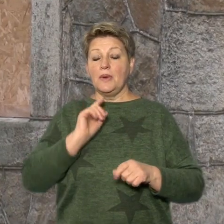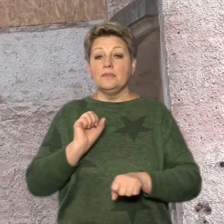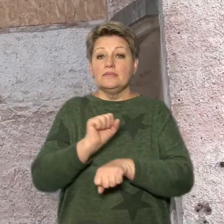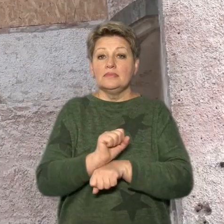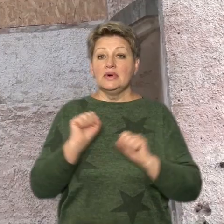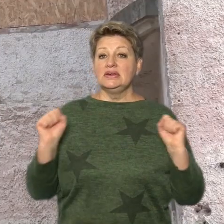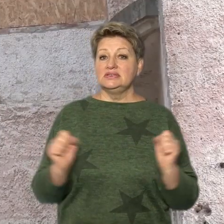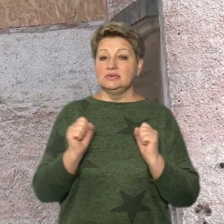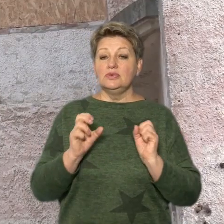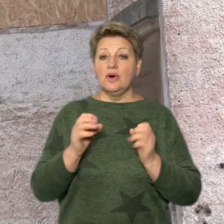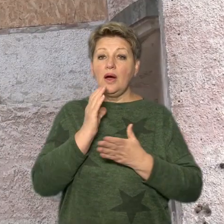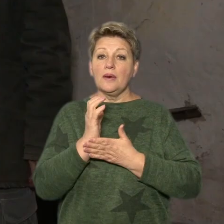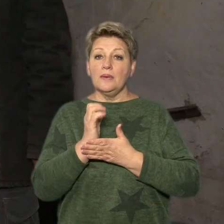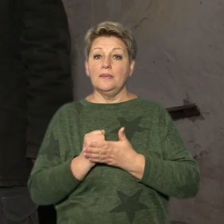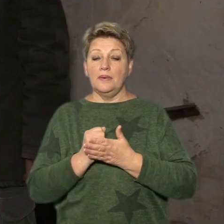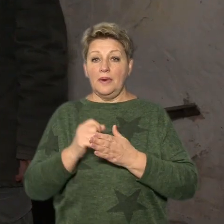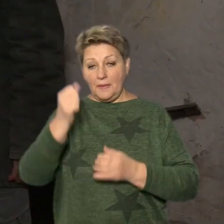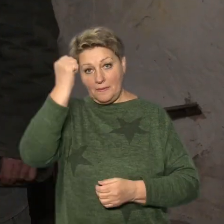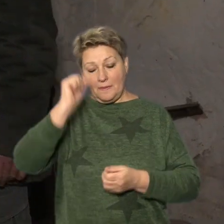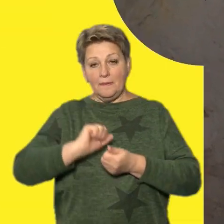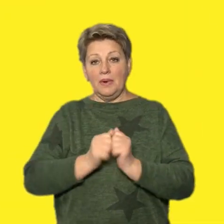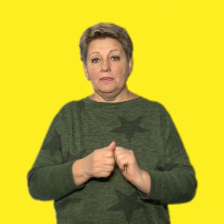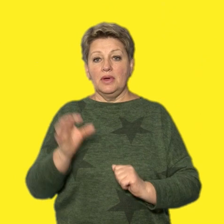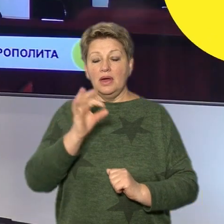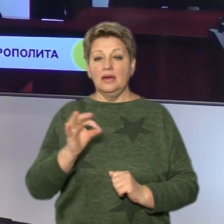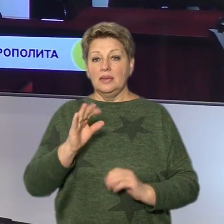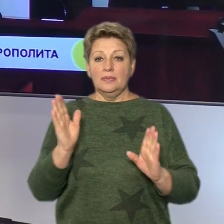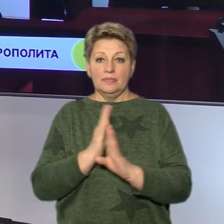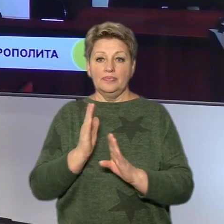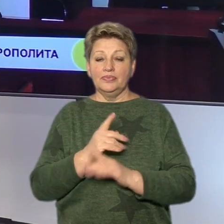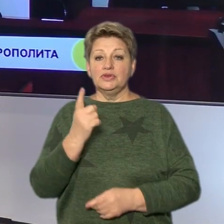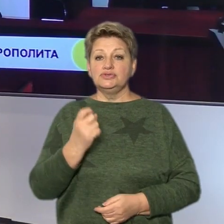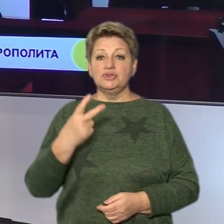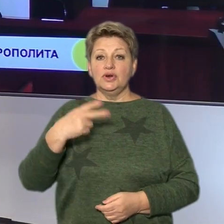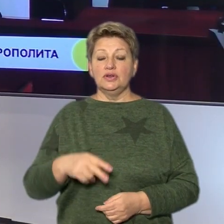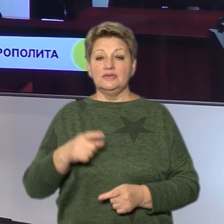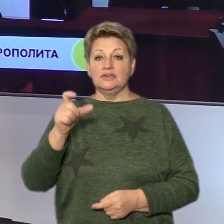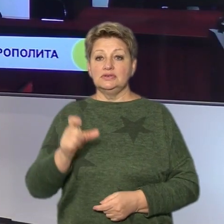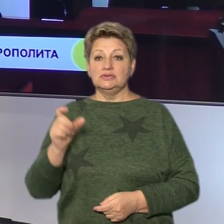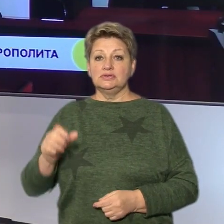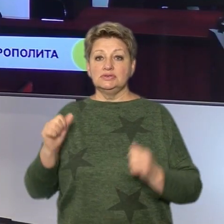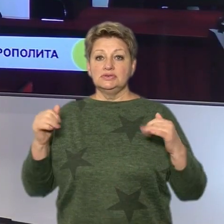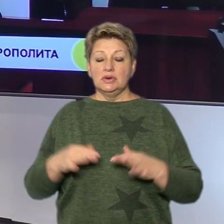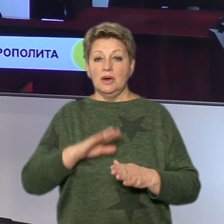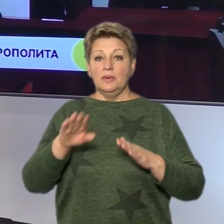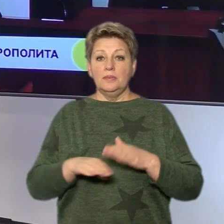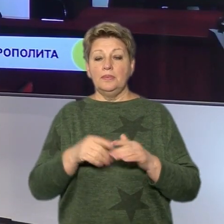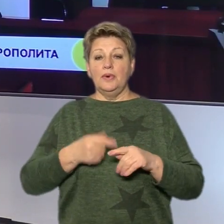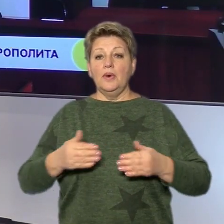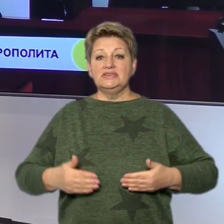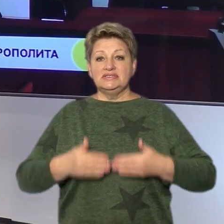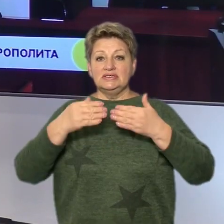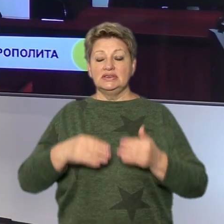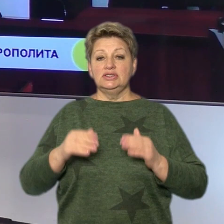Як вберігатимуть пам'ятку від негоди? Бачите, яка йде руйнація. 120 причан зібралися під стінами будинку правосуддя у